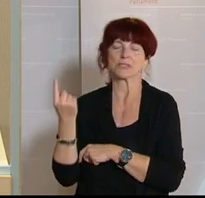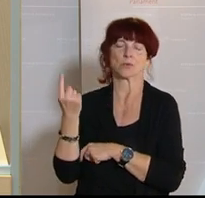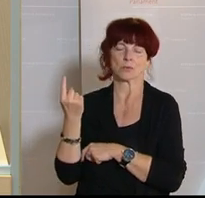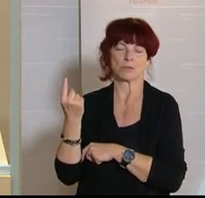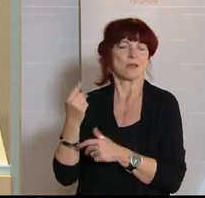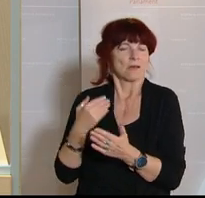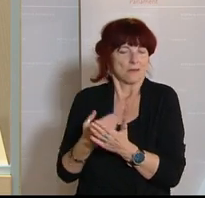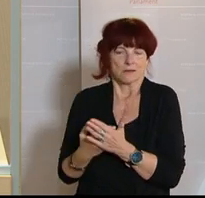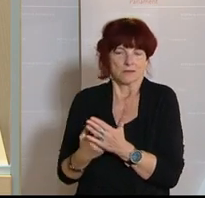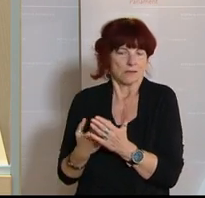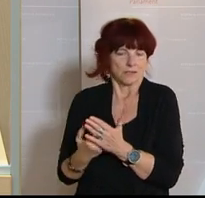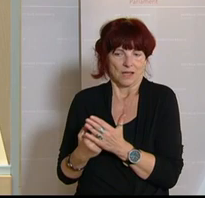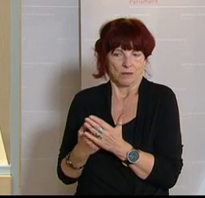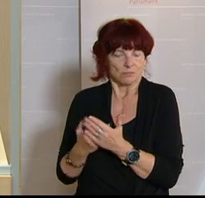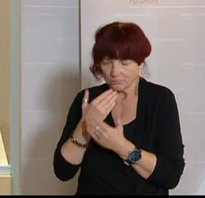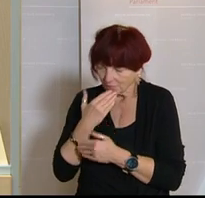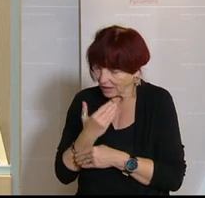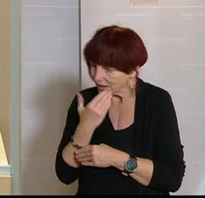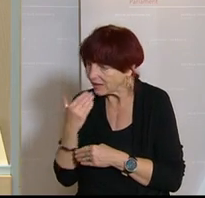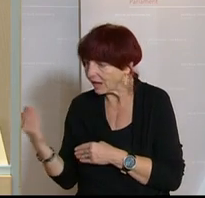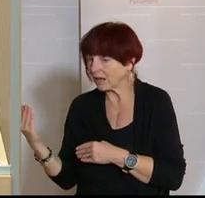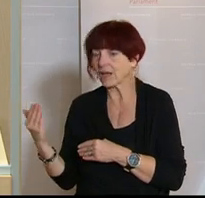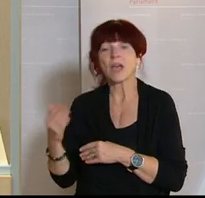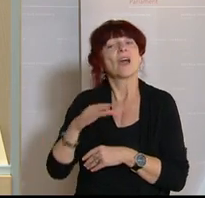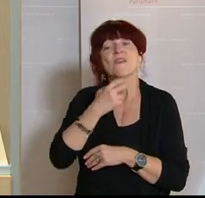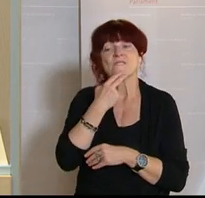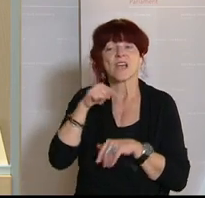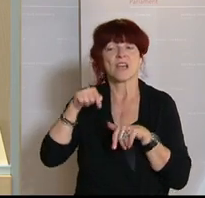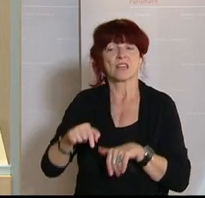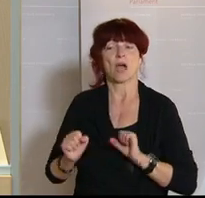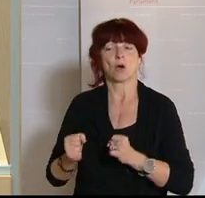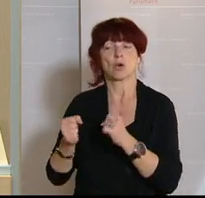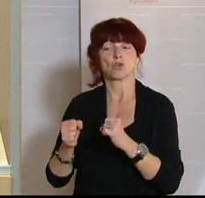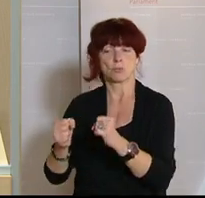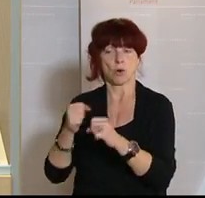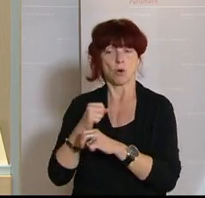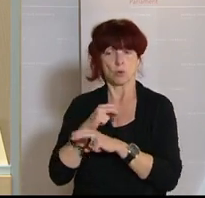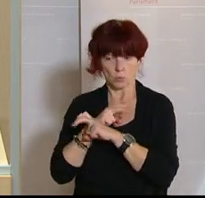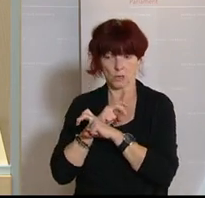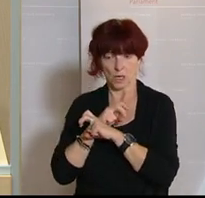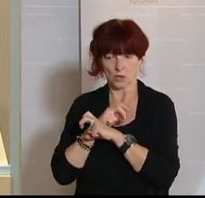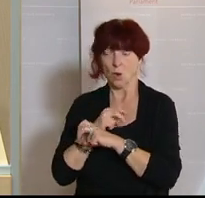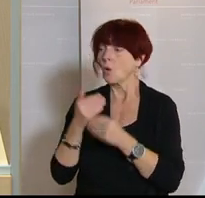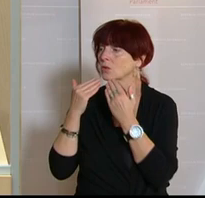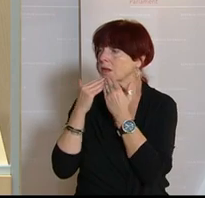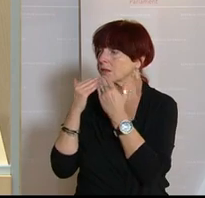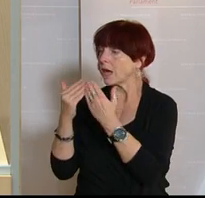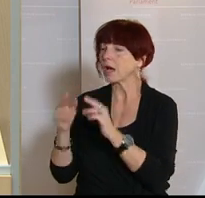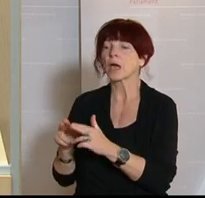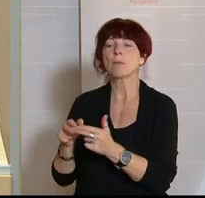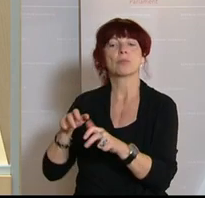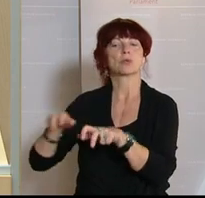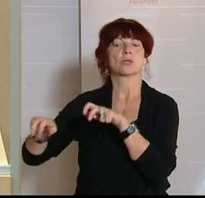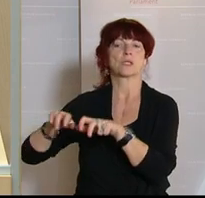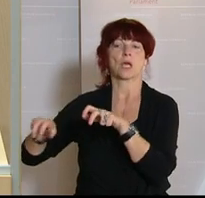Helfer, allen engagierten Menschen in unserem Land und danke unserer Bundesregierung, dass wir diese Corona-Krise